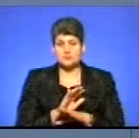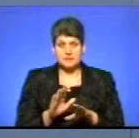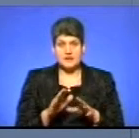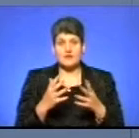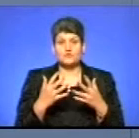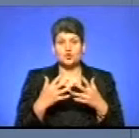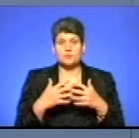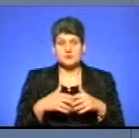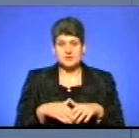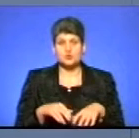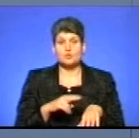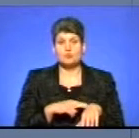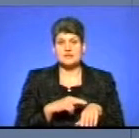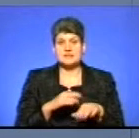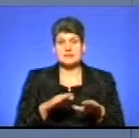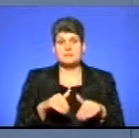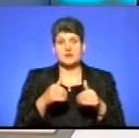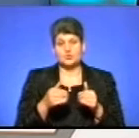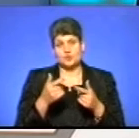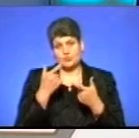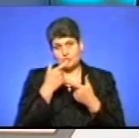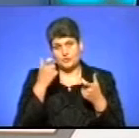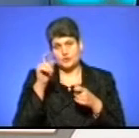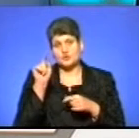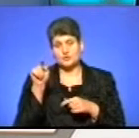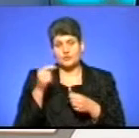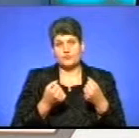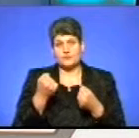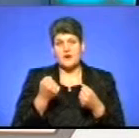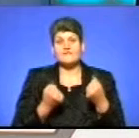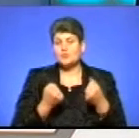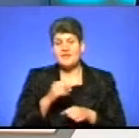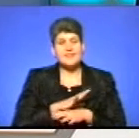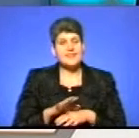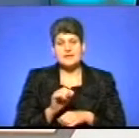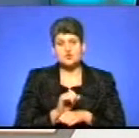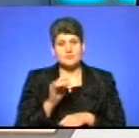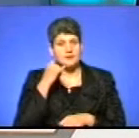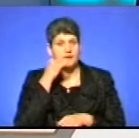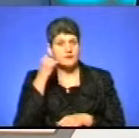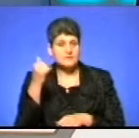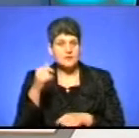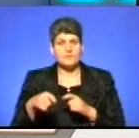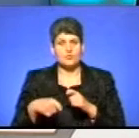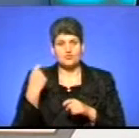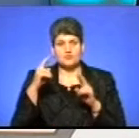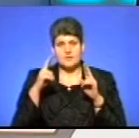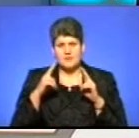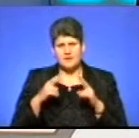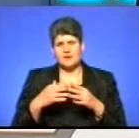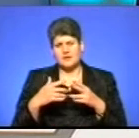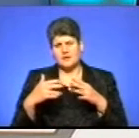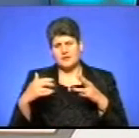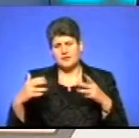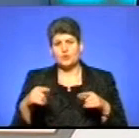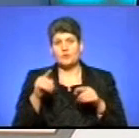автоматично поліцейські передають орієнтування, що такий-то автомобіль не зупинився, порушуючи правила дорожнього руху. І